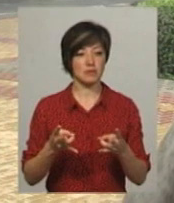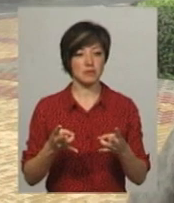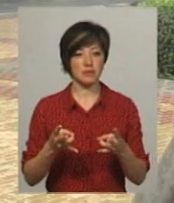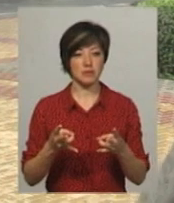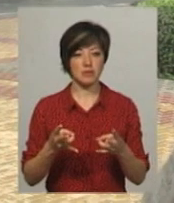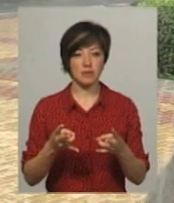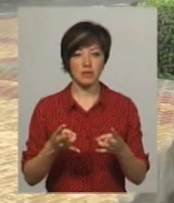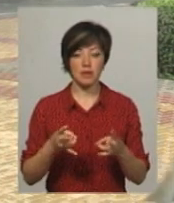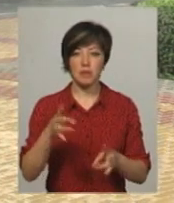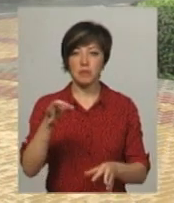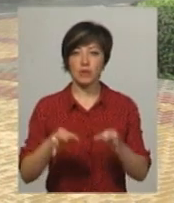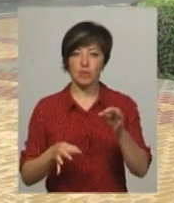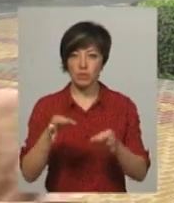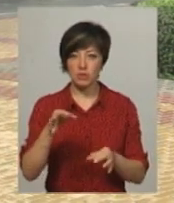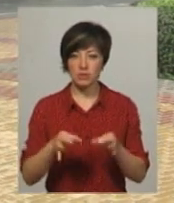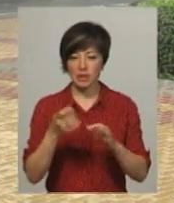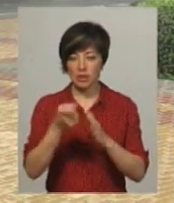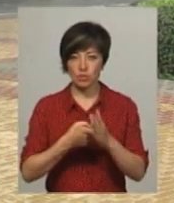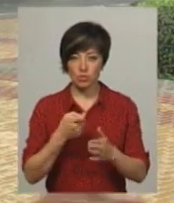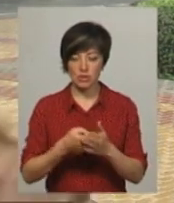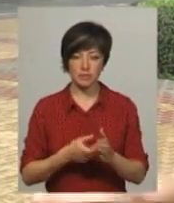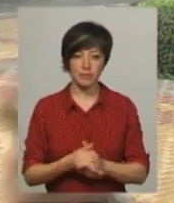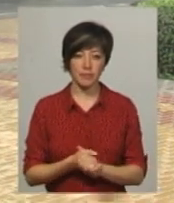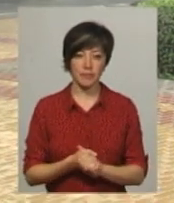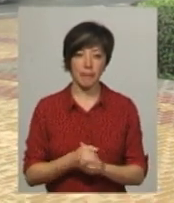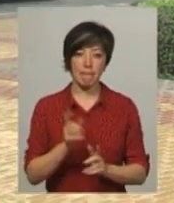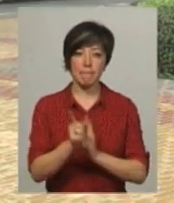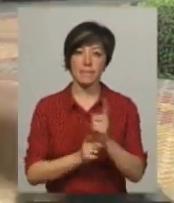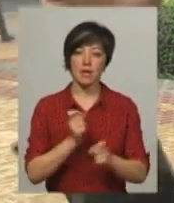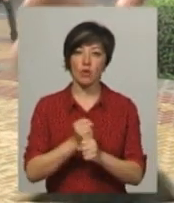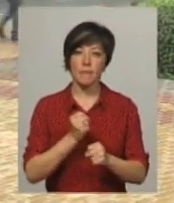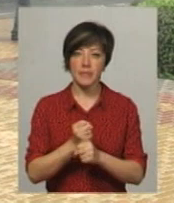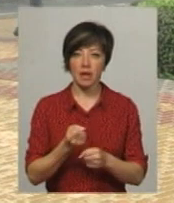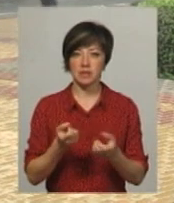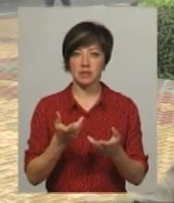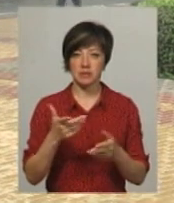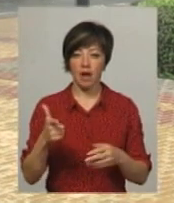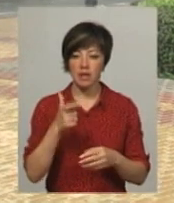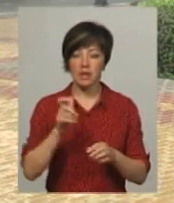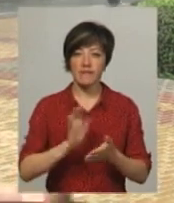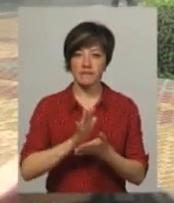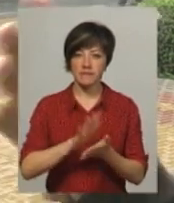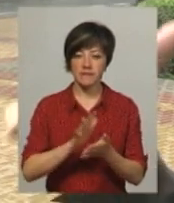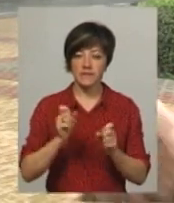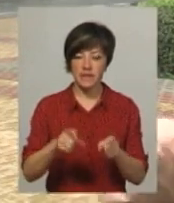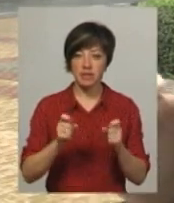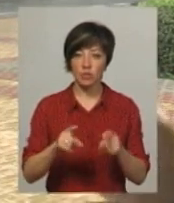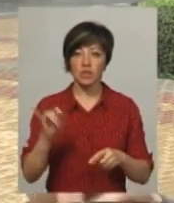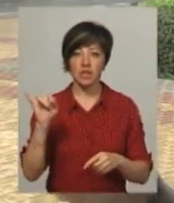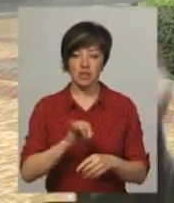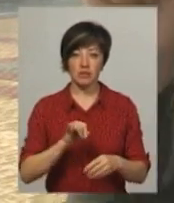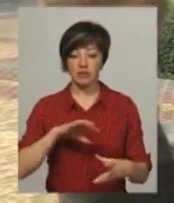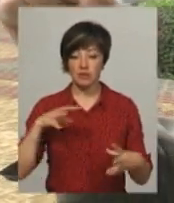довбати на навколишнє середовище природні ресурси, переробляти, викиди, скиди, відходи. І потім, врешті,